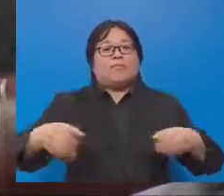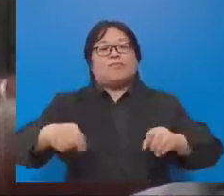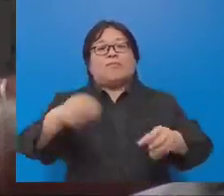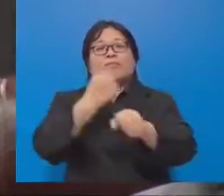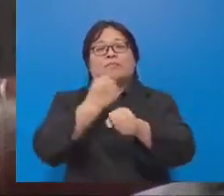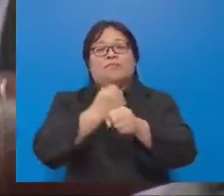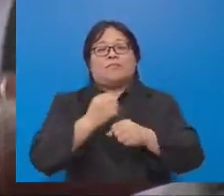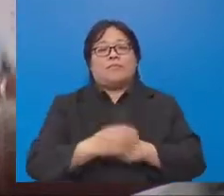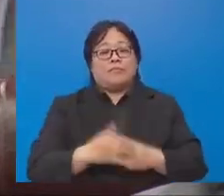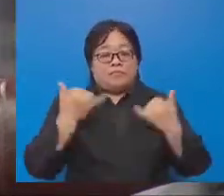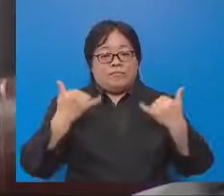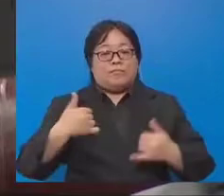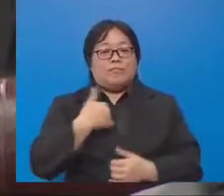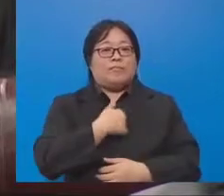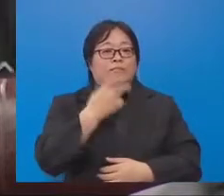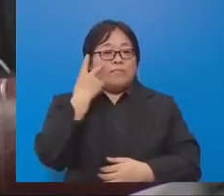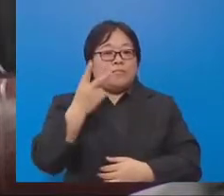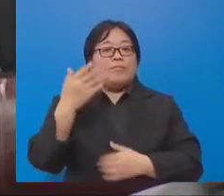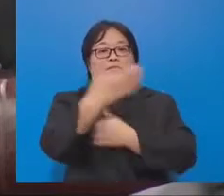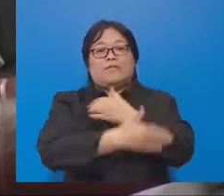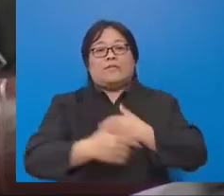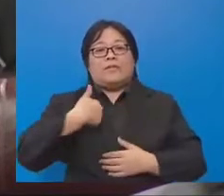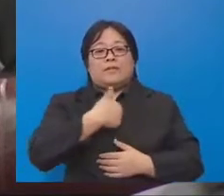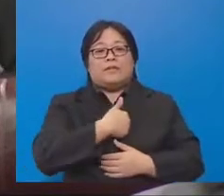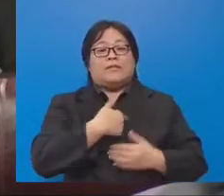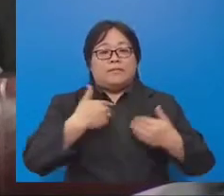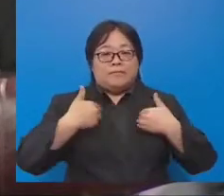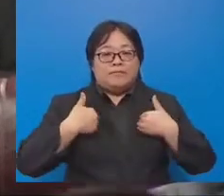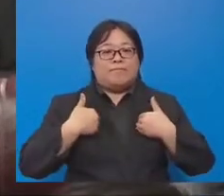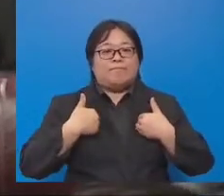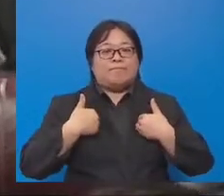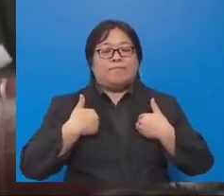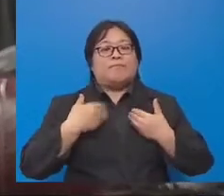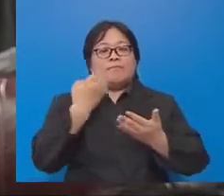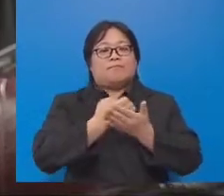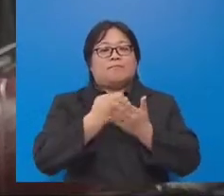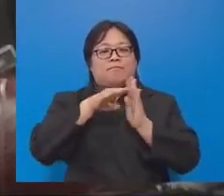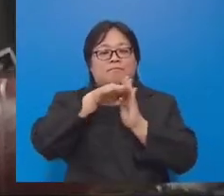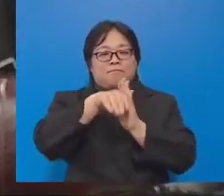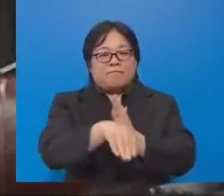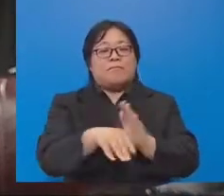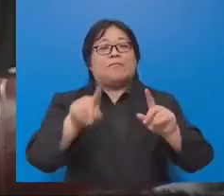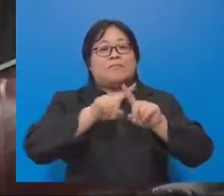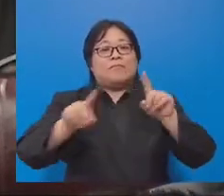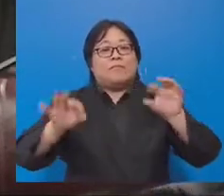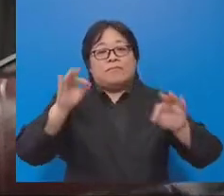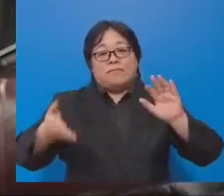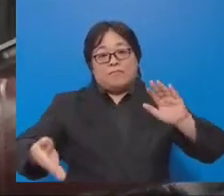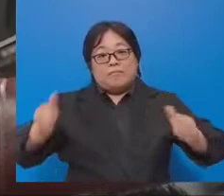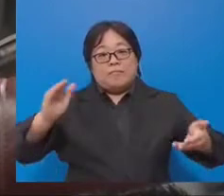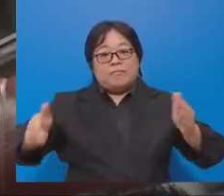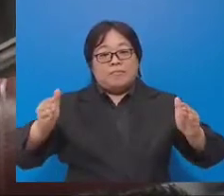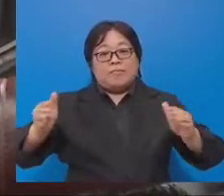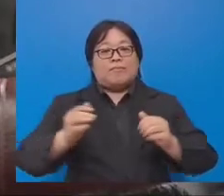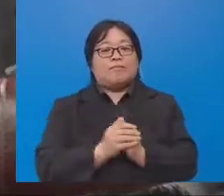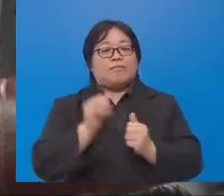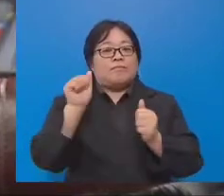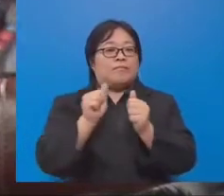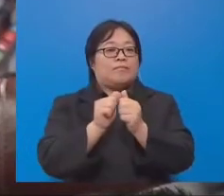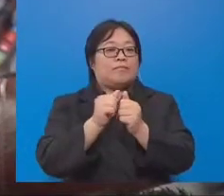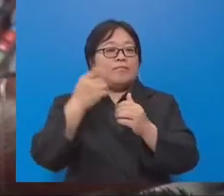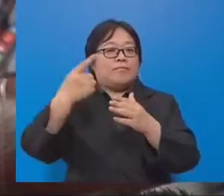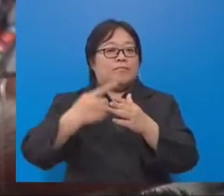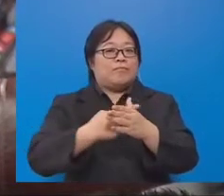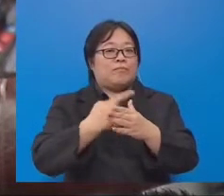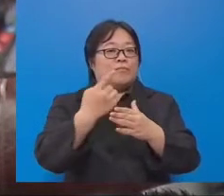pekerjaan. Dan hari ini kita lihat walaupun negara kita menghadapi kelembapan ekonomi tetapi jika banding dengan bulan